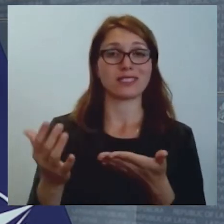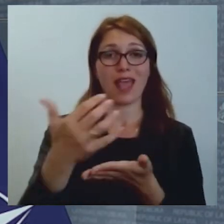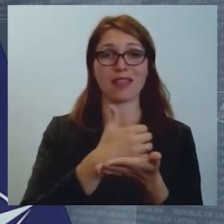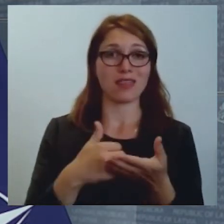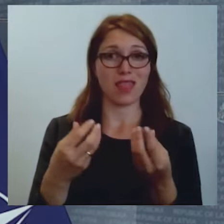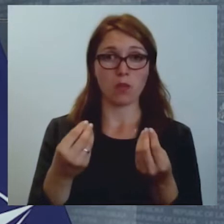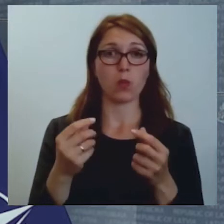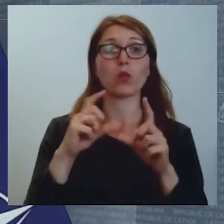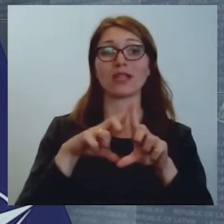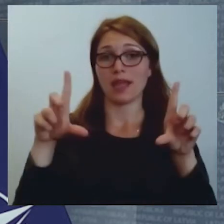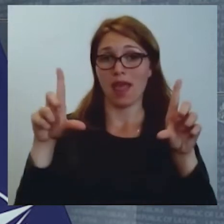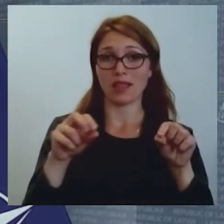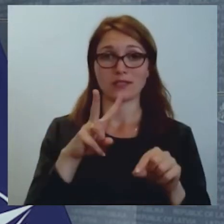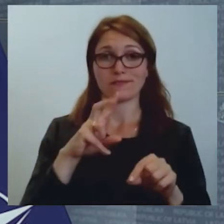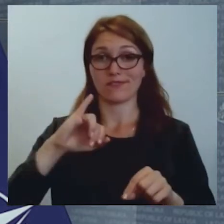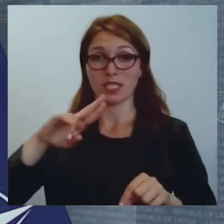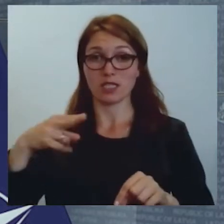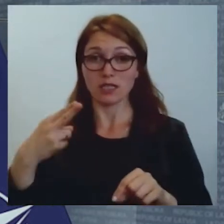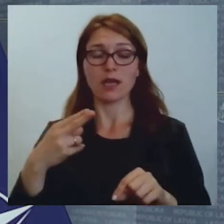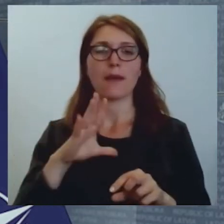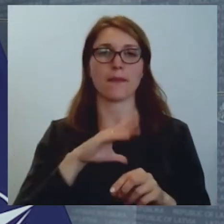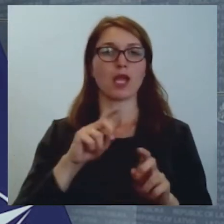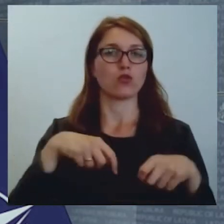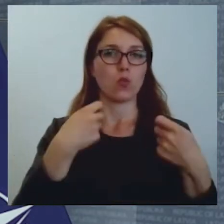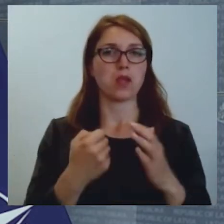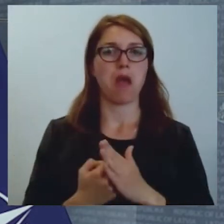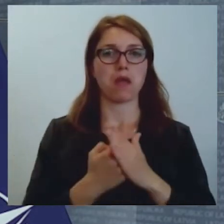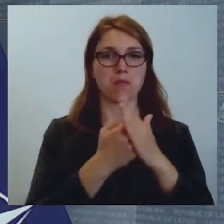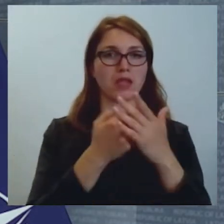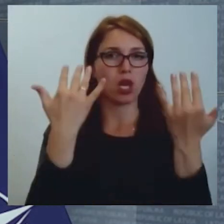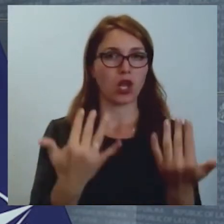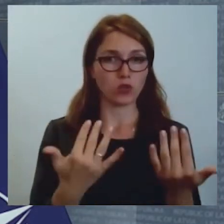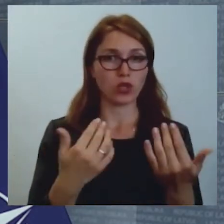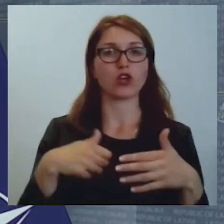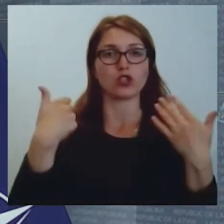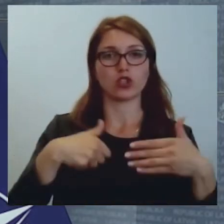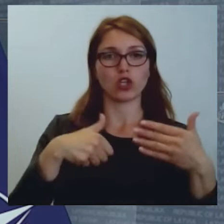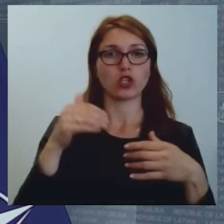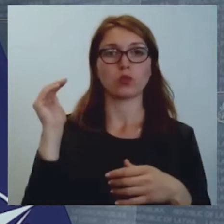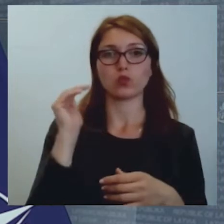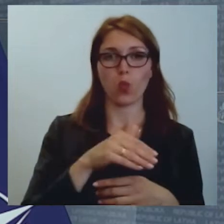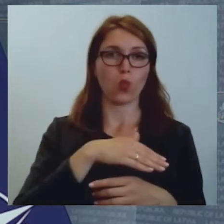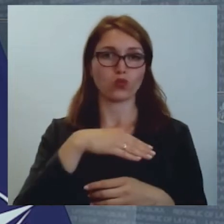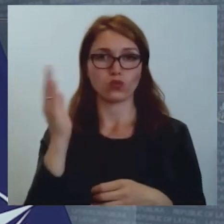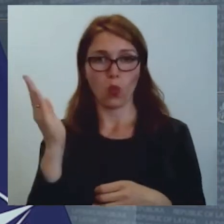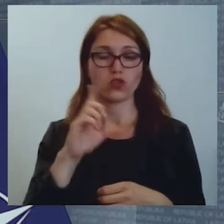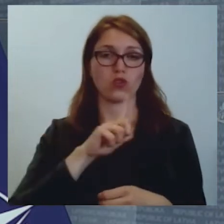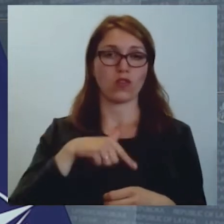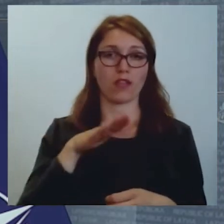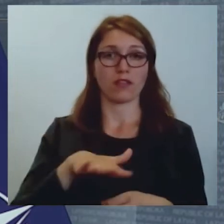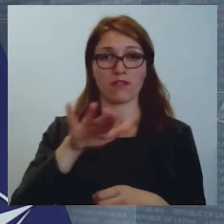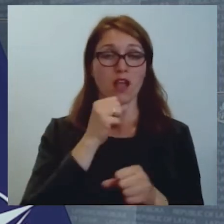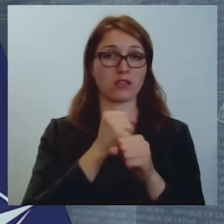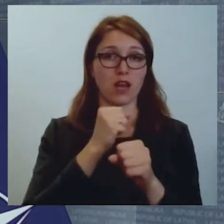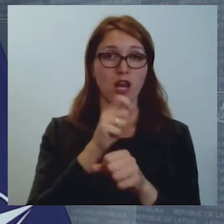sniegt atbalsta rezultātiem vairāk nekā 60 tūkstoši Latvijas strādājošo